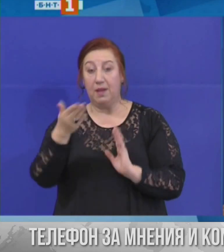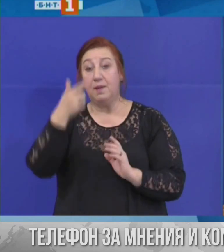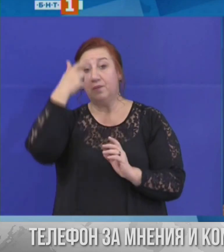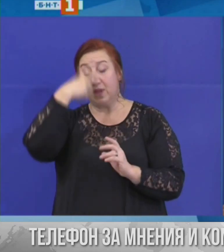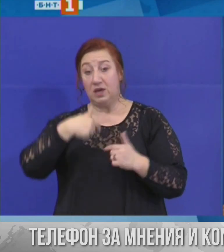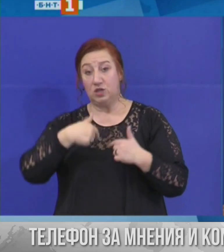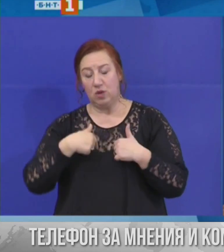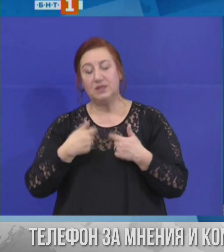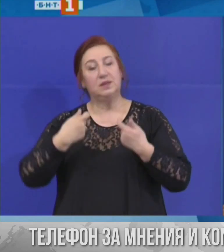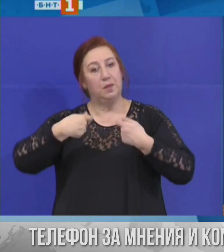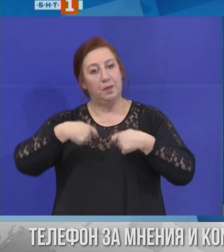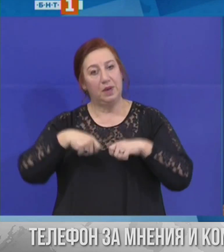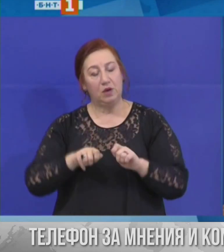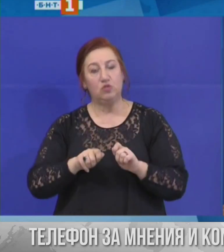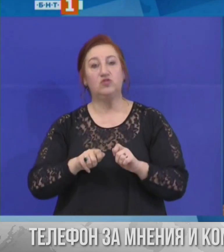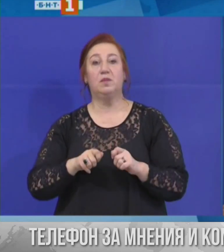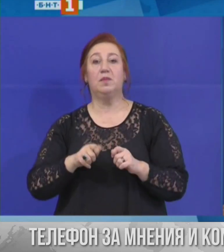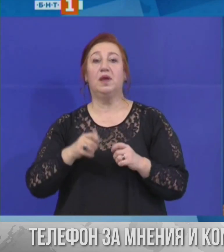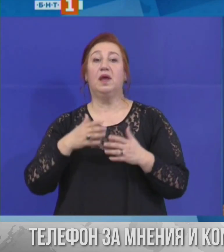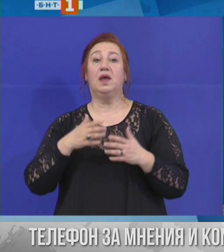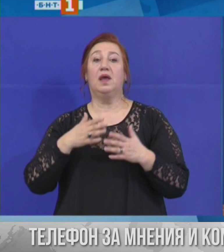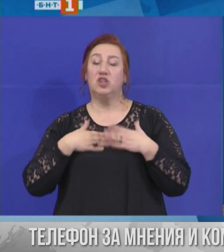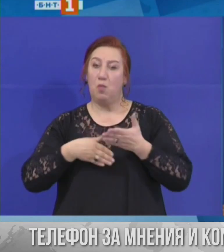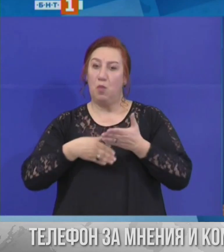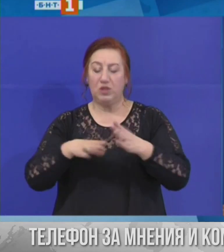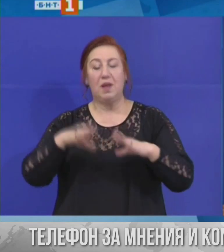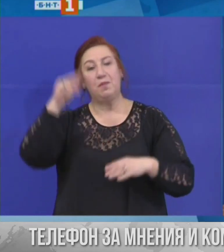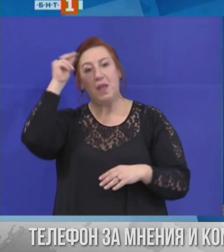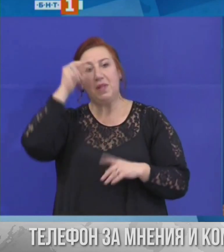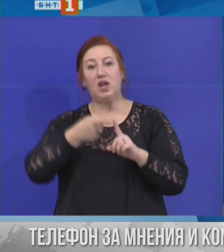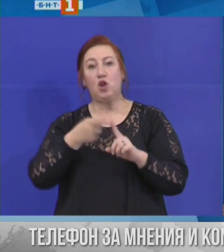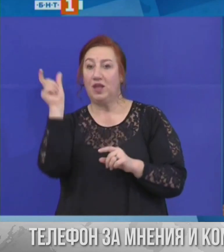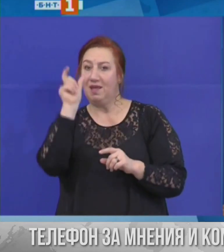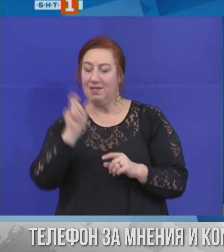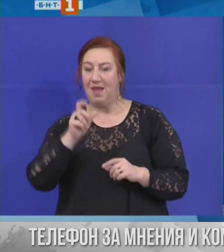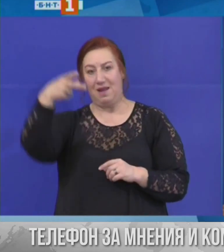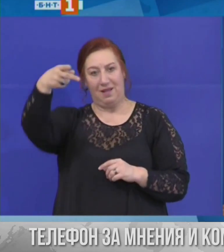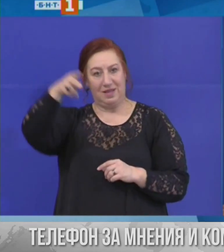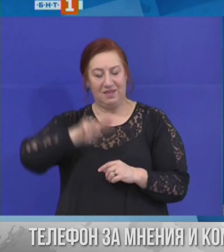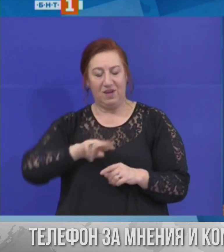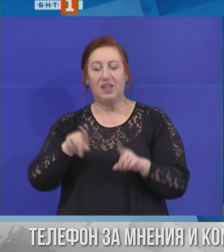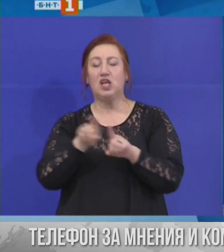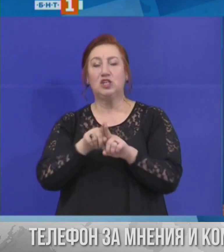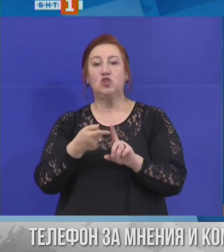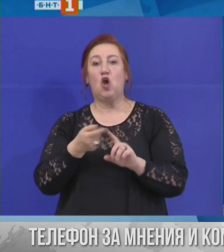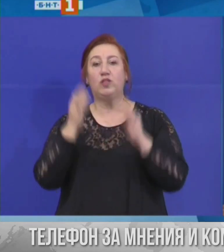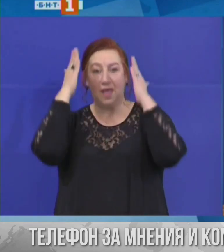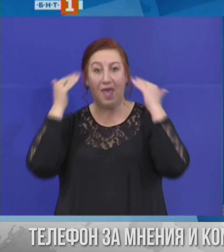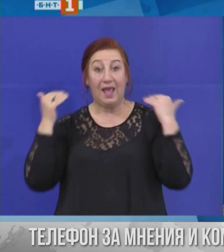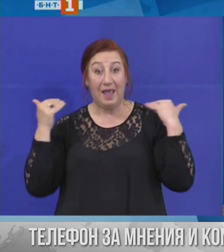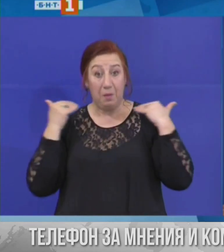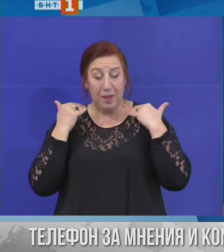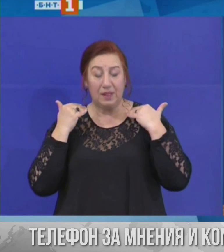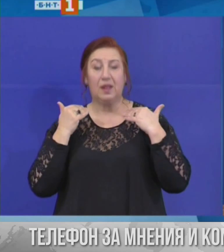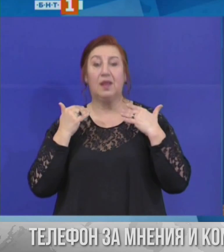искам да приключа. Помогнахме на граждани от Йордания да се прибера, даже преди малко благодариха. На граждани от Египет, на